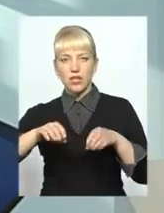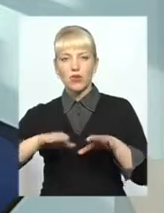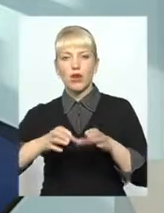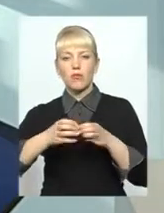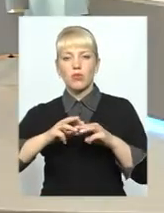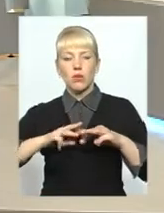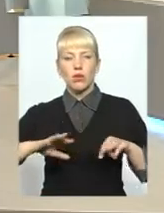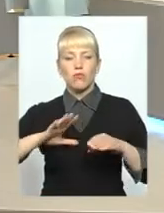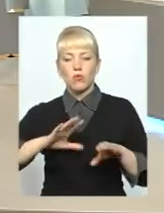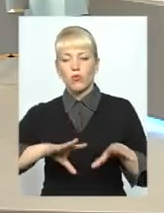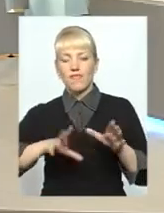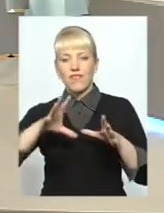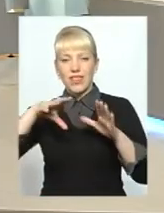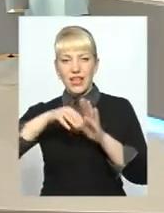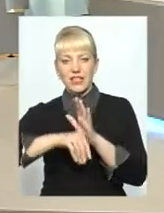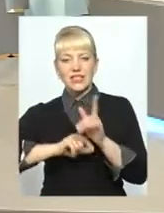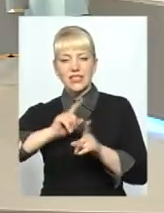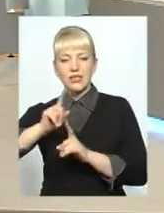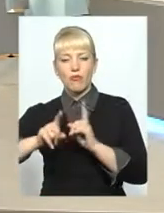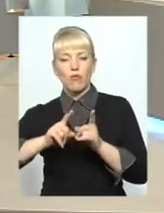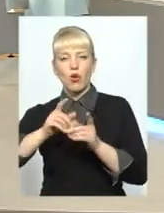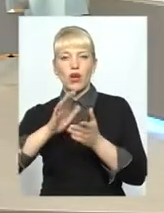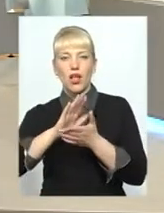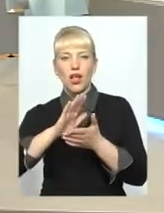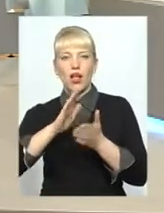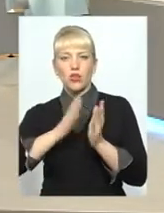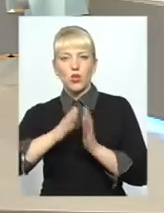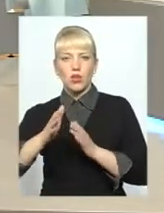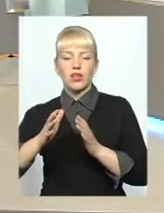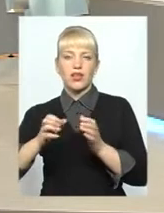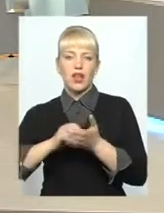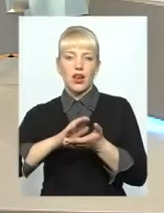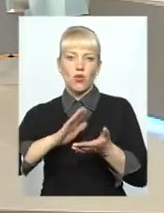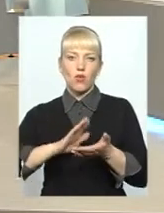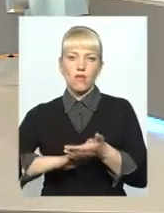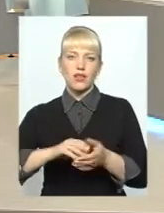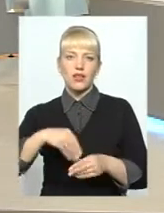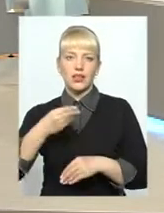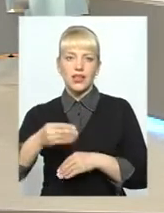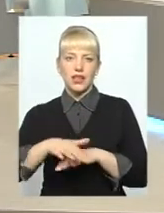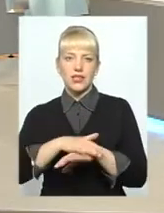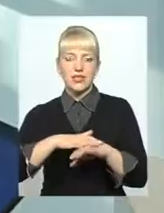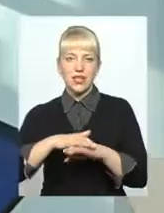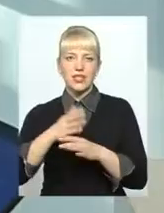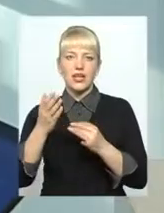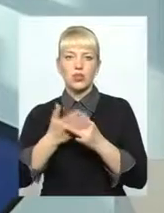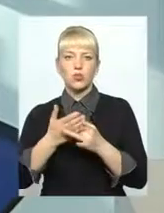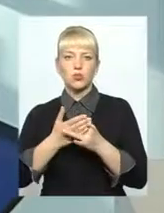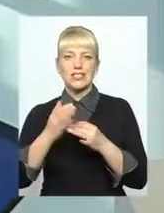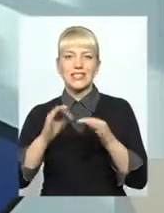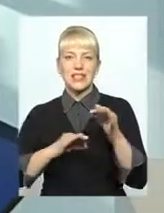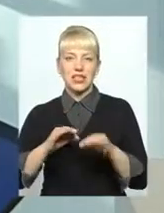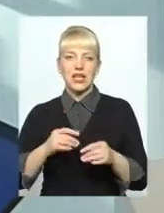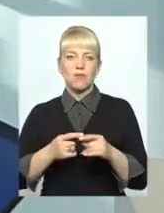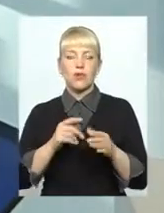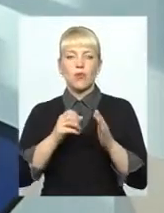міністрів були внесені зміни в порядок на рахування надання населенню субсидії. Пунктом 14 передбачено, як